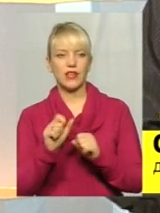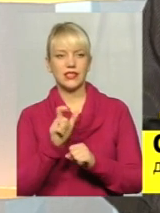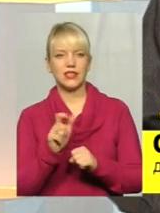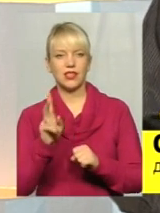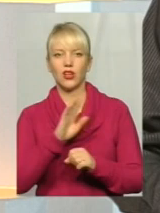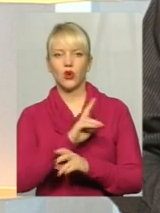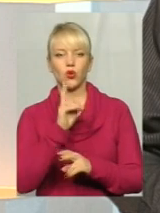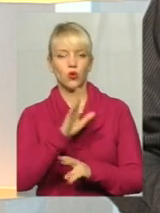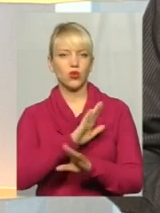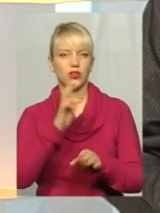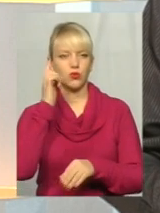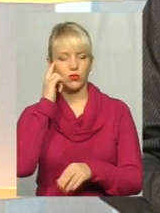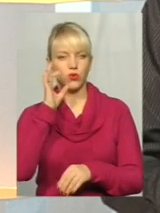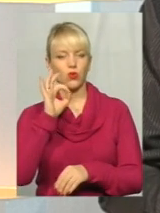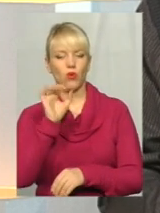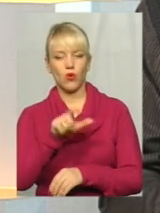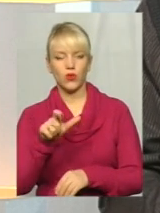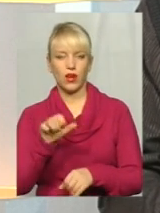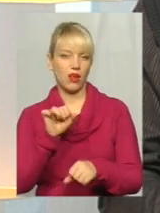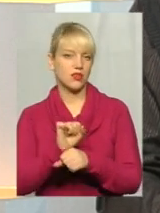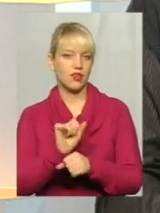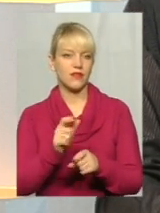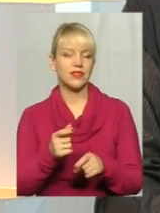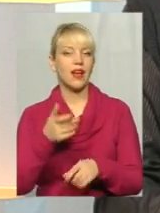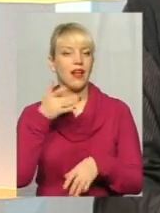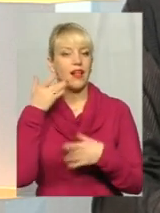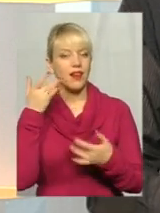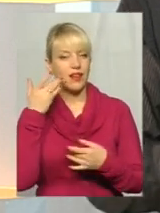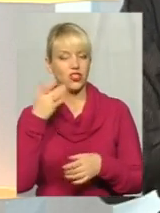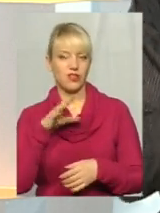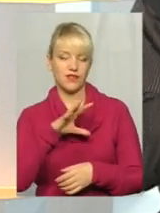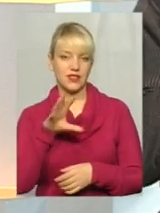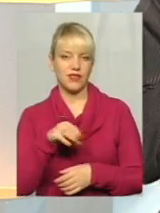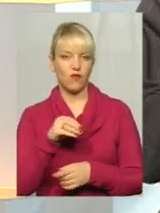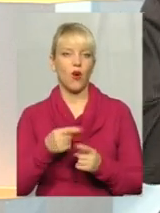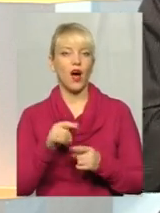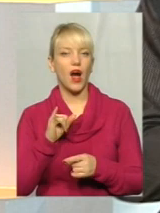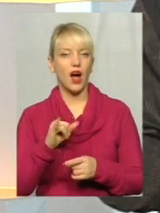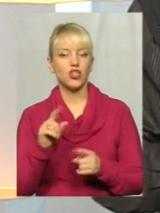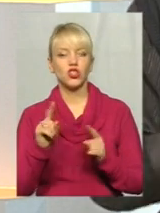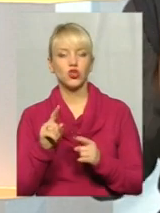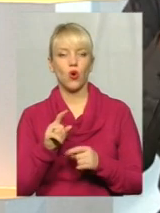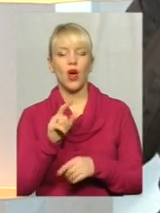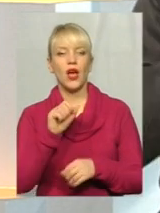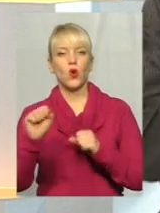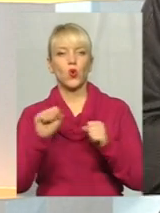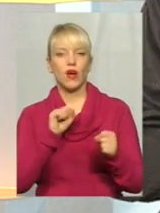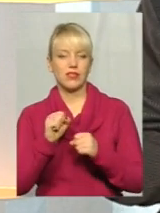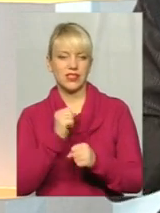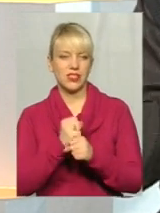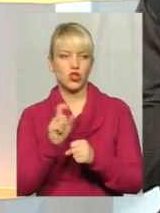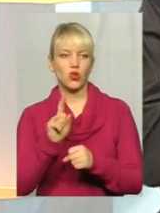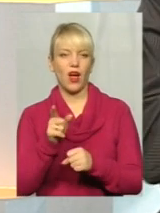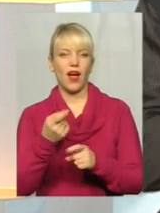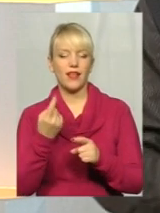думають о людях. Остановити легше всього. А вот спрашіть, а що вони зробили, що вони допомогли,